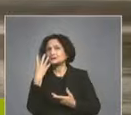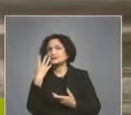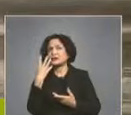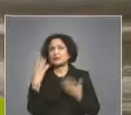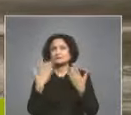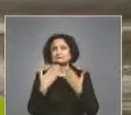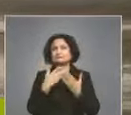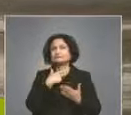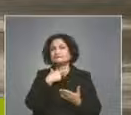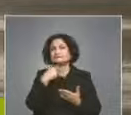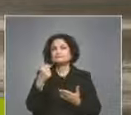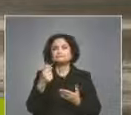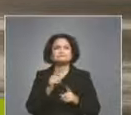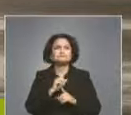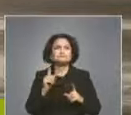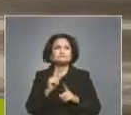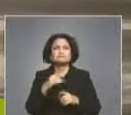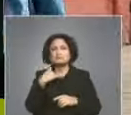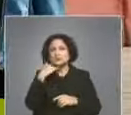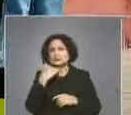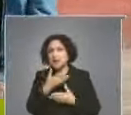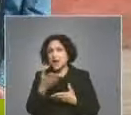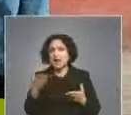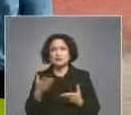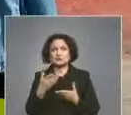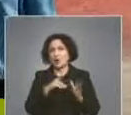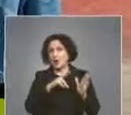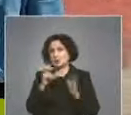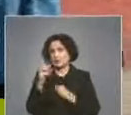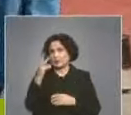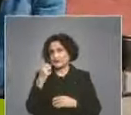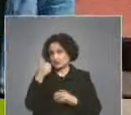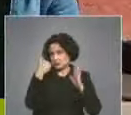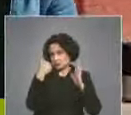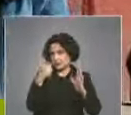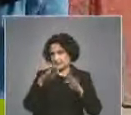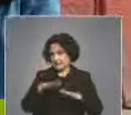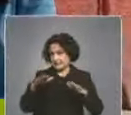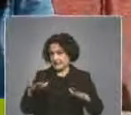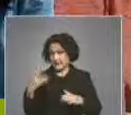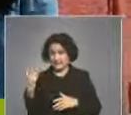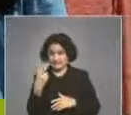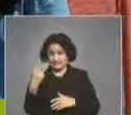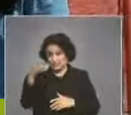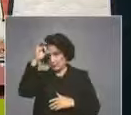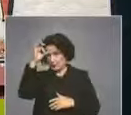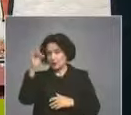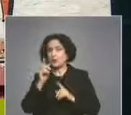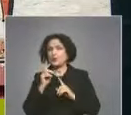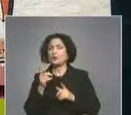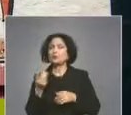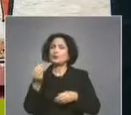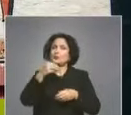класни стаи за да учат едновременно всички 836 деца. А за Натали и Стилиан, които посещават уроци,